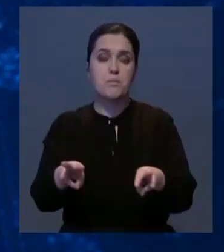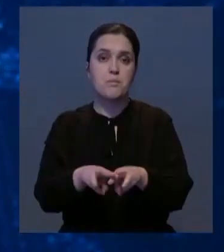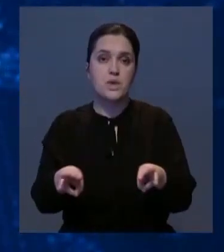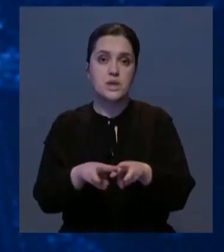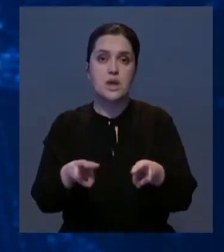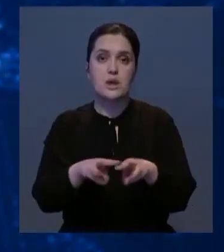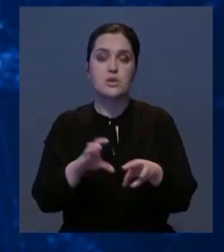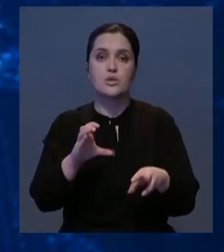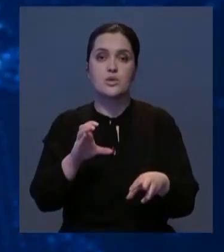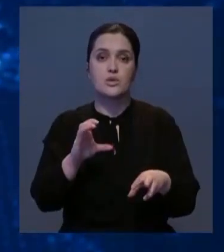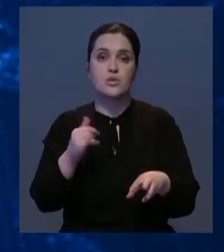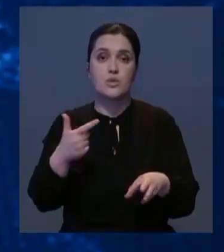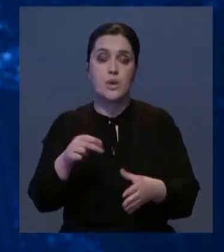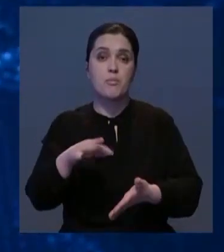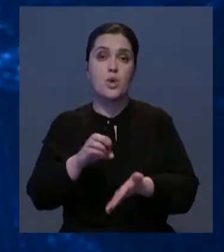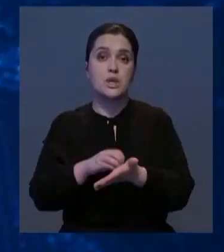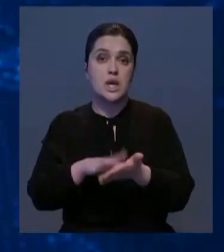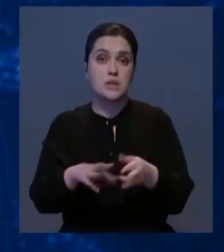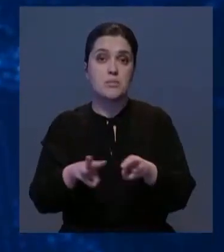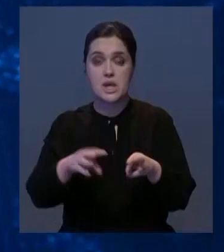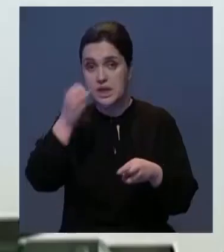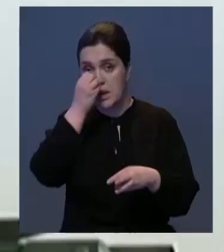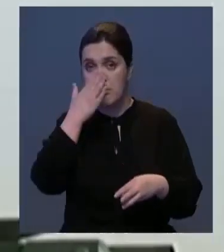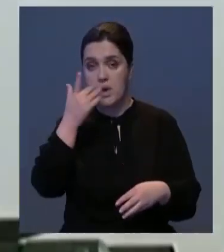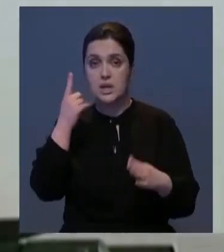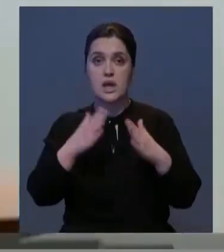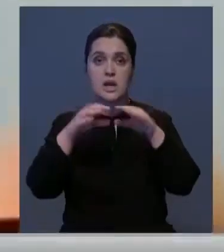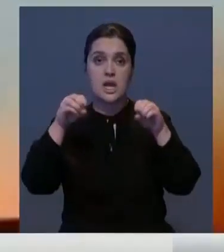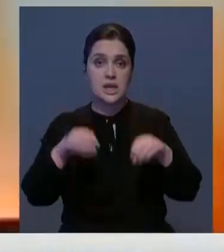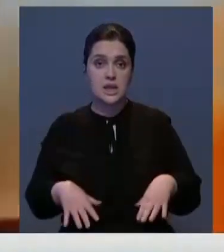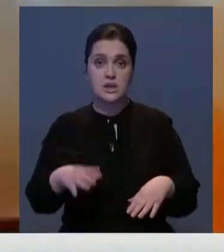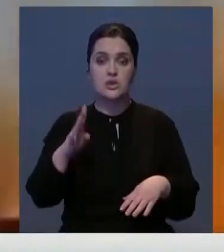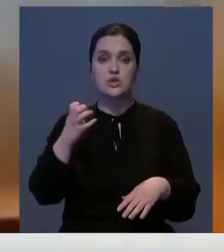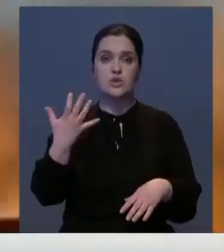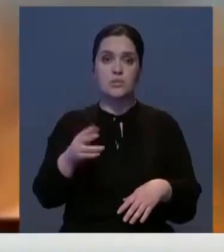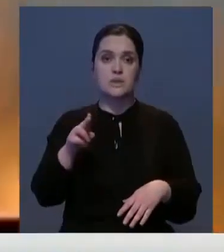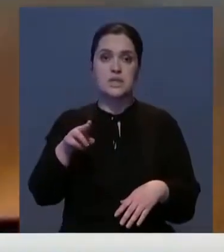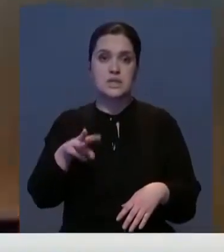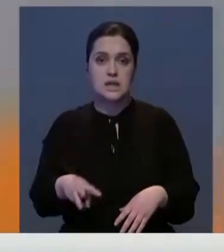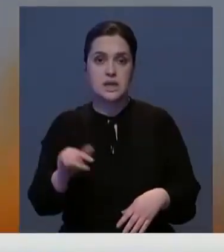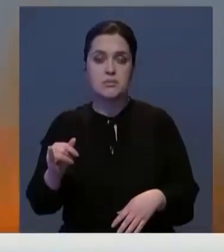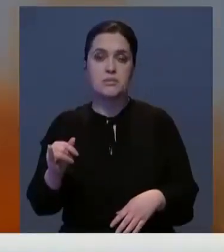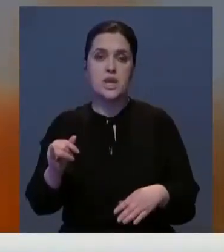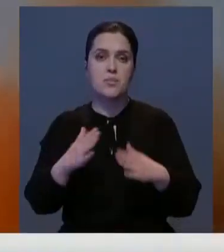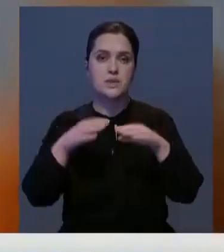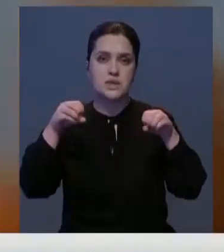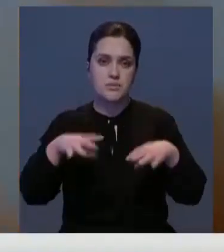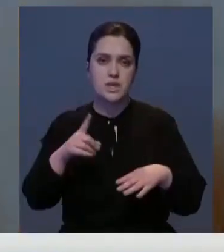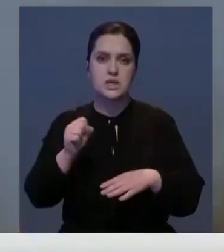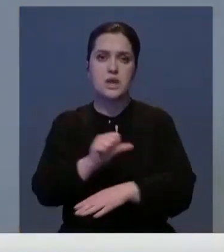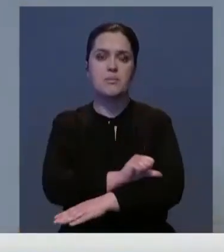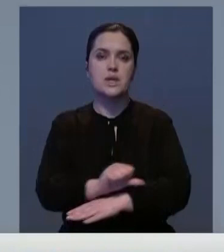-министр Японии. По данным правительства Японии, одна ракета пролетела около 450 километров и